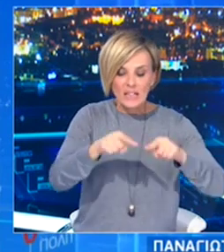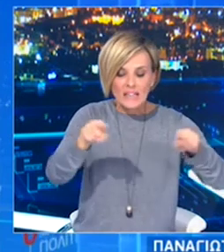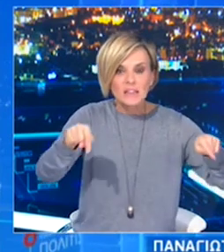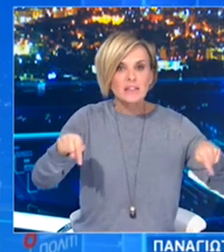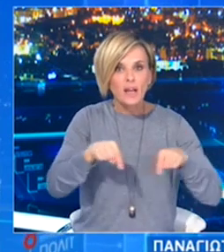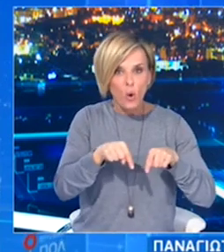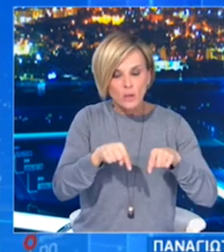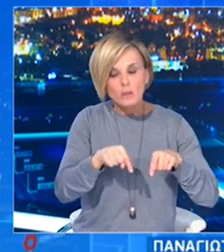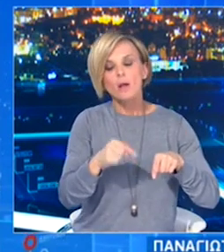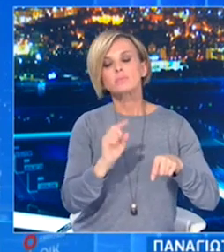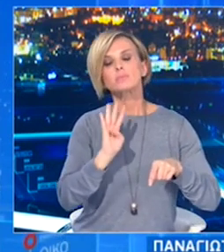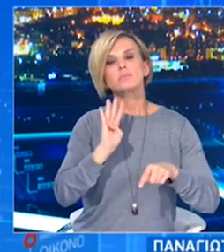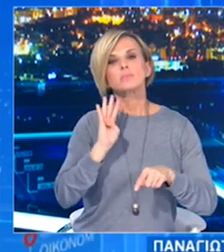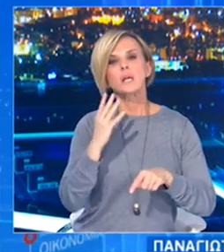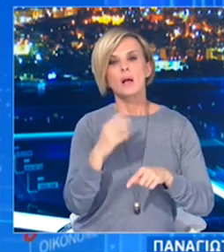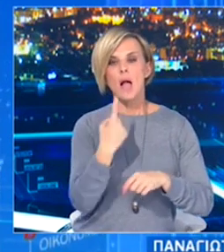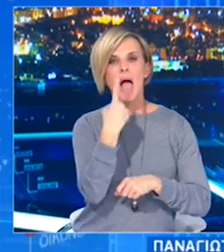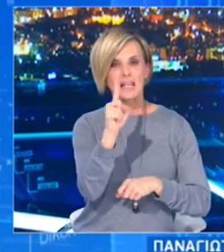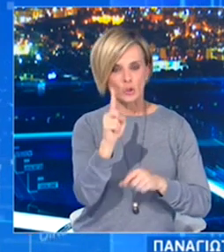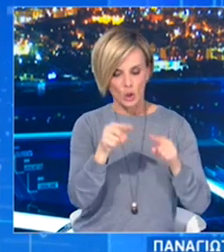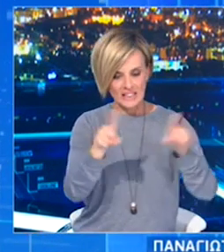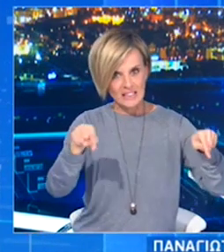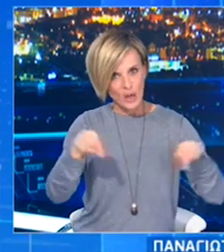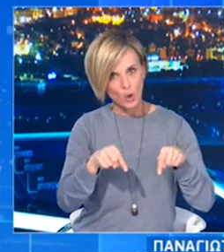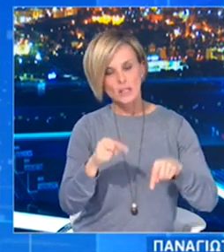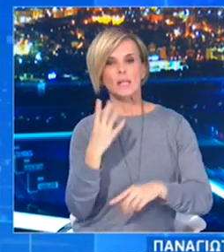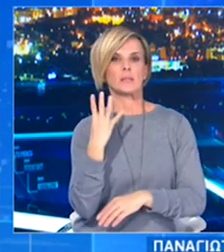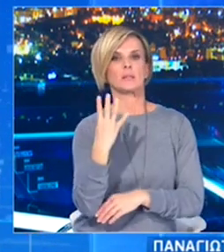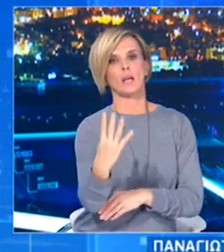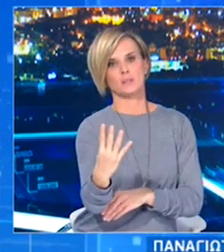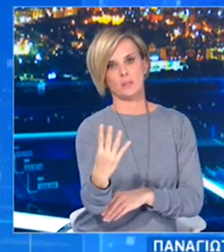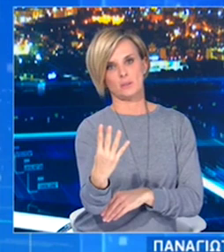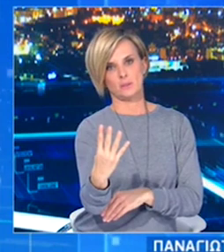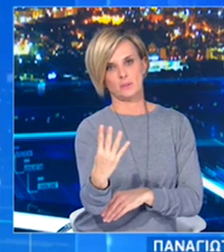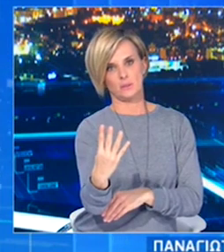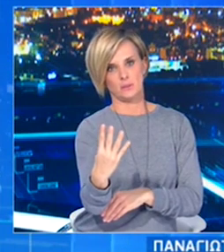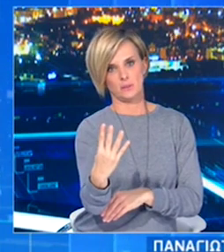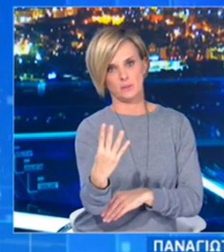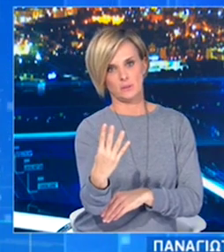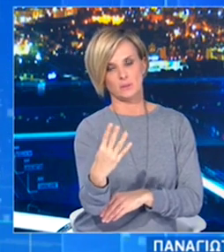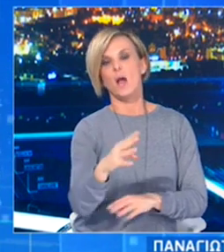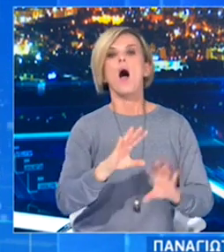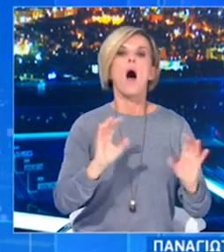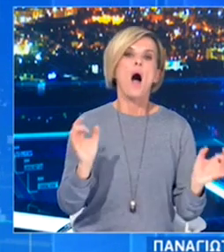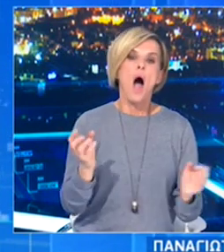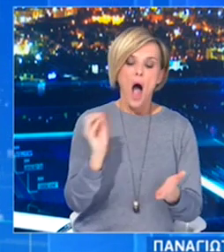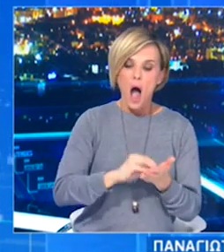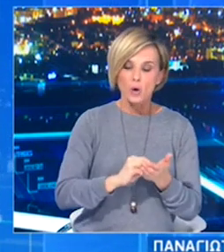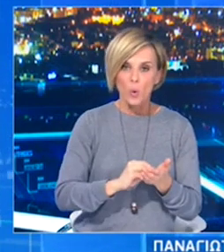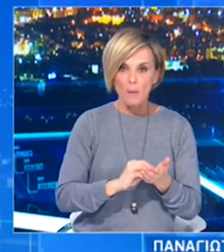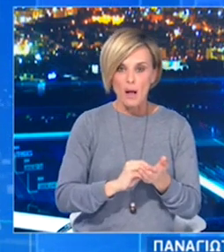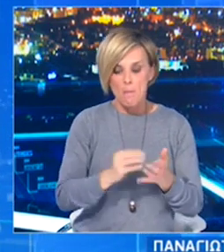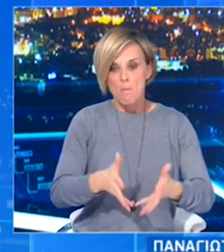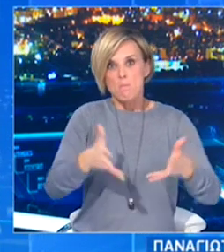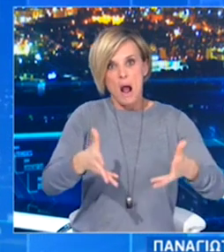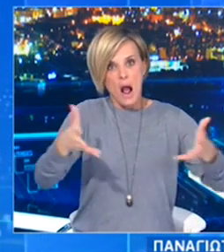τετραγωνικό μέτρα 4 στα 100 τετραγωνικά μέτρα. Άνω των 100 τετραγωνικών μέτρων καταστήματα ένα άτομο για κάθε 15 τετραγωνικά μέτρα.